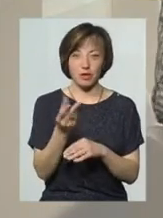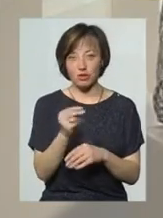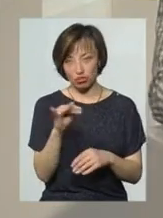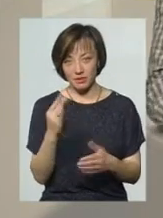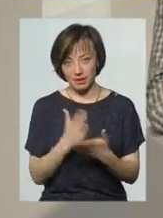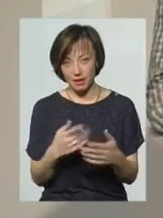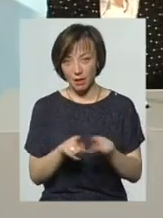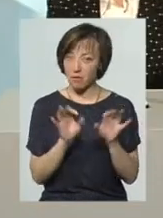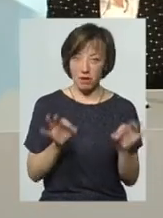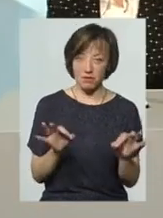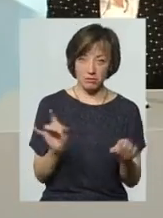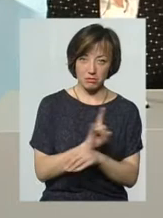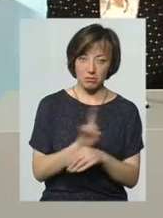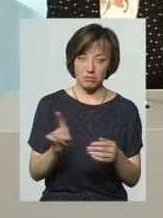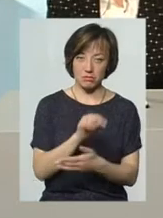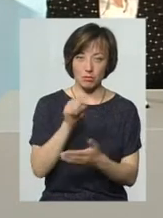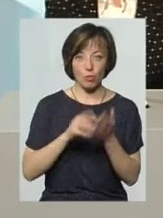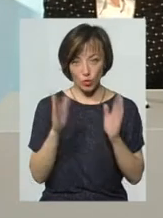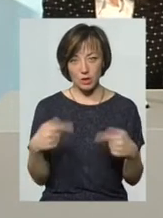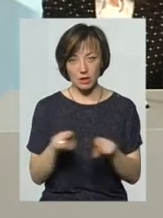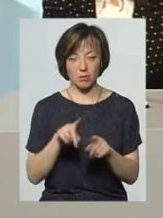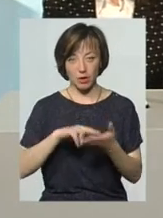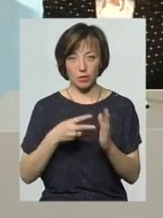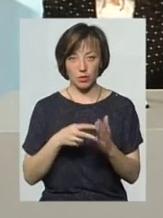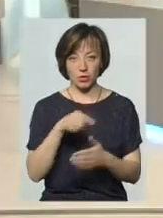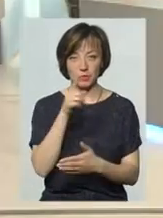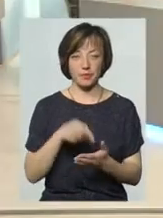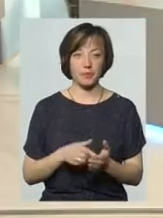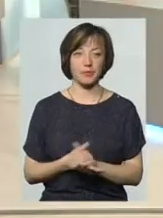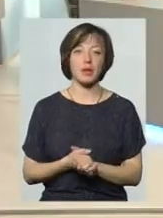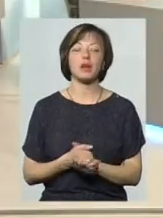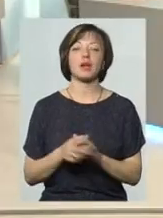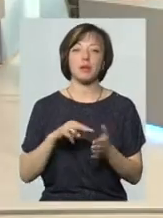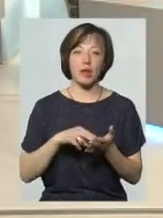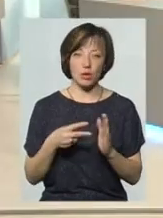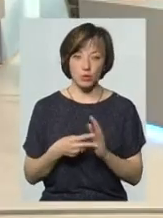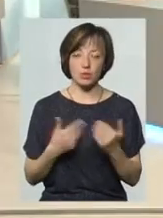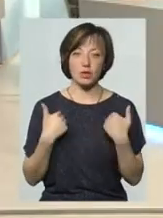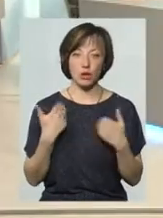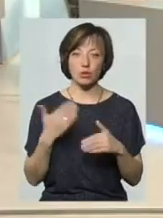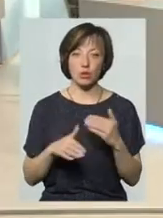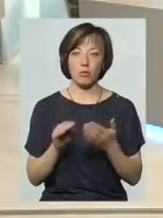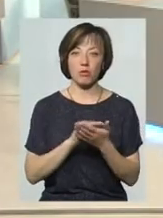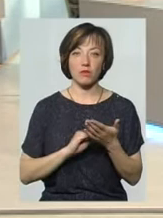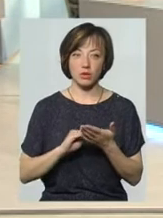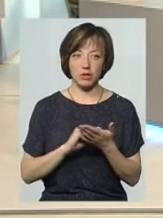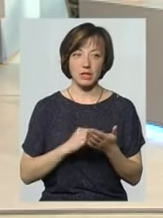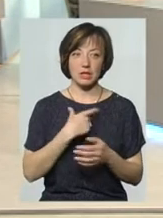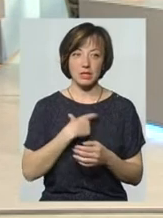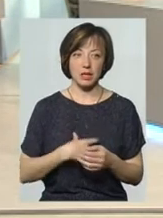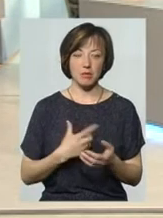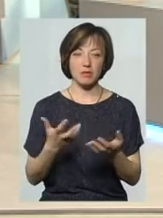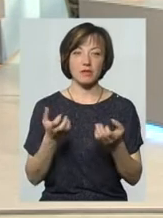Чи є таке, чи це правда чи ні? Точніше ще буде таке, чи планується? Планується, я вже як по вторинці, то я на себе вже візьму